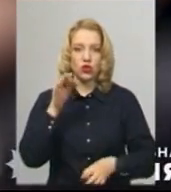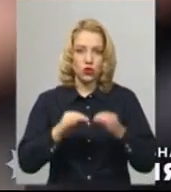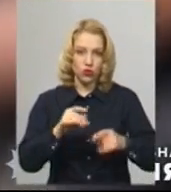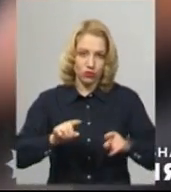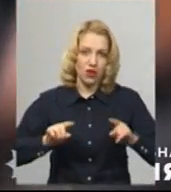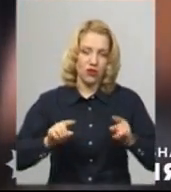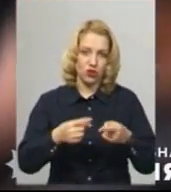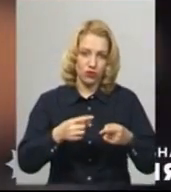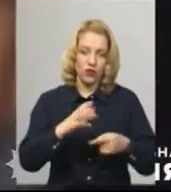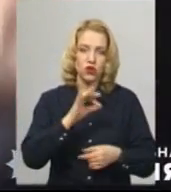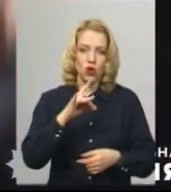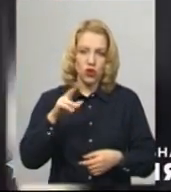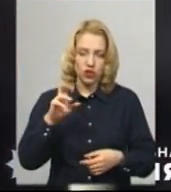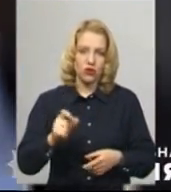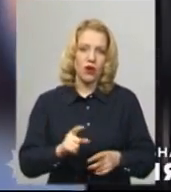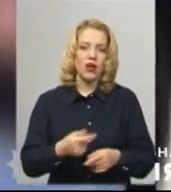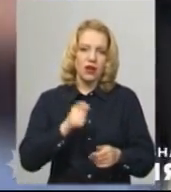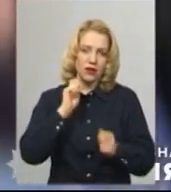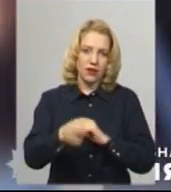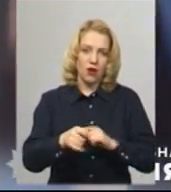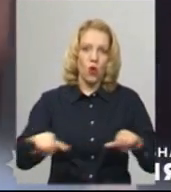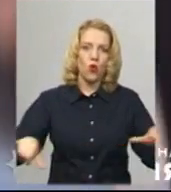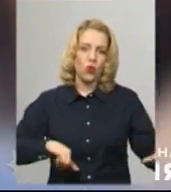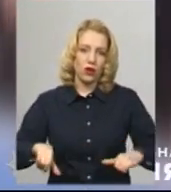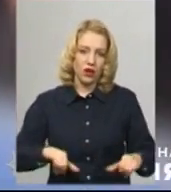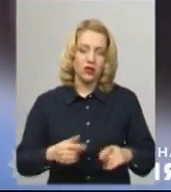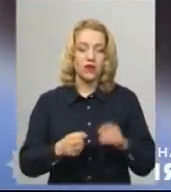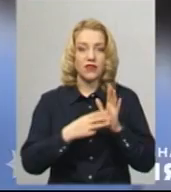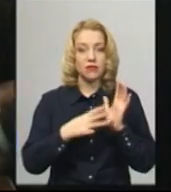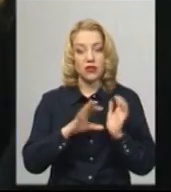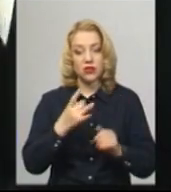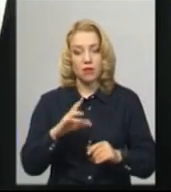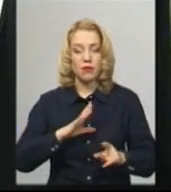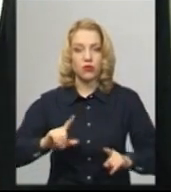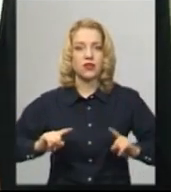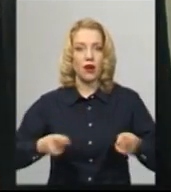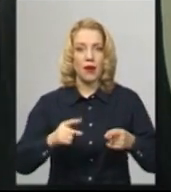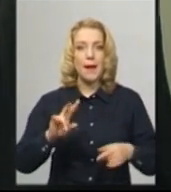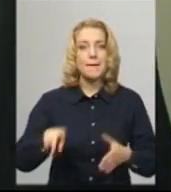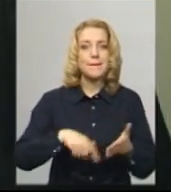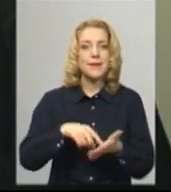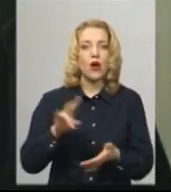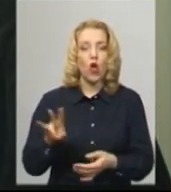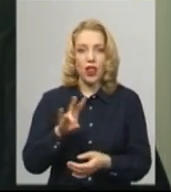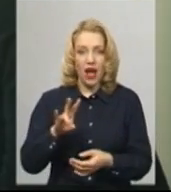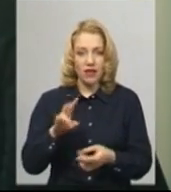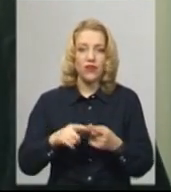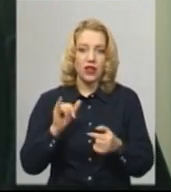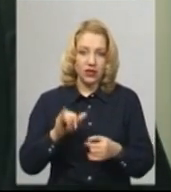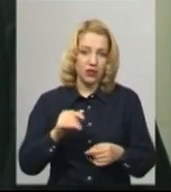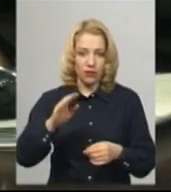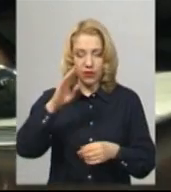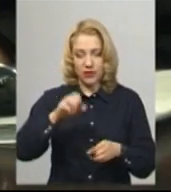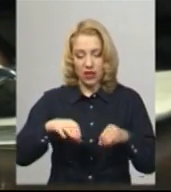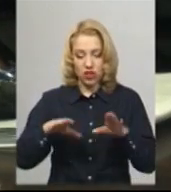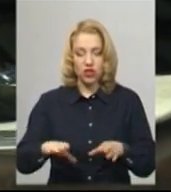Йому інкримінують хуліганство. 18 серпня цього року його заарештували у Миколаєві. Рішенням Хмельницького міськрайонного суду чоловіка взяли